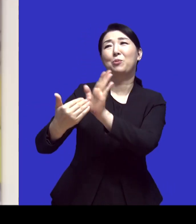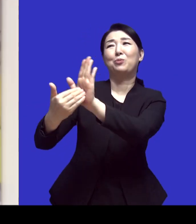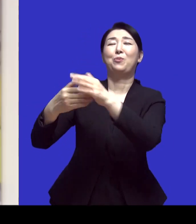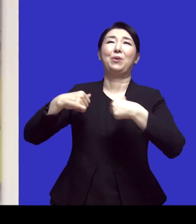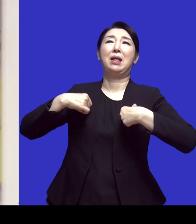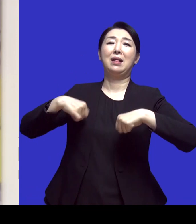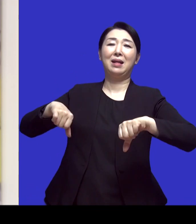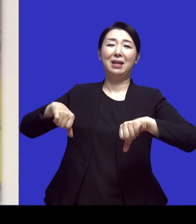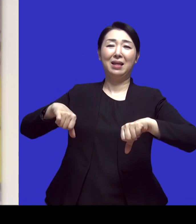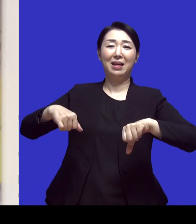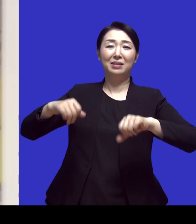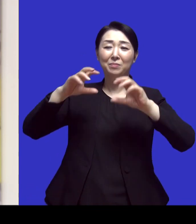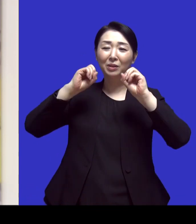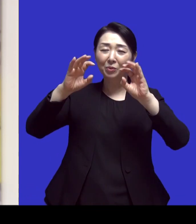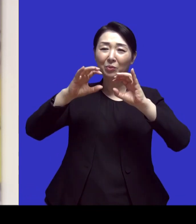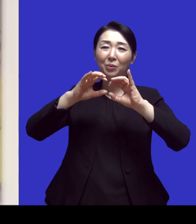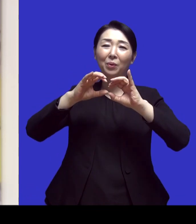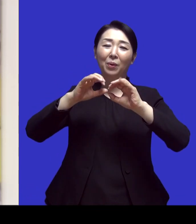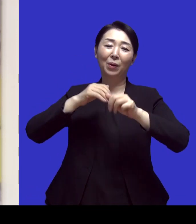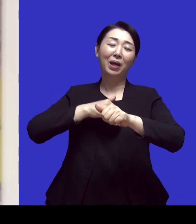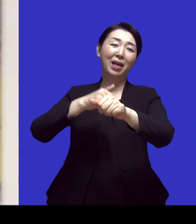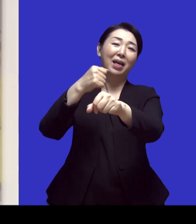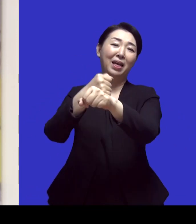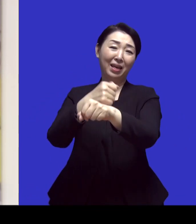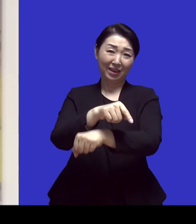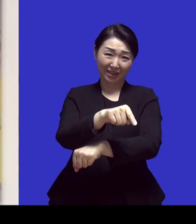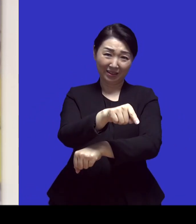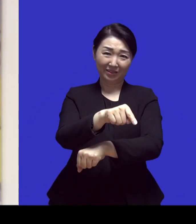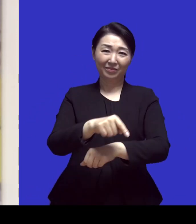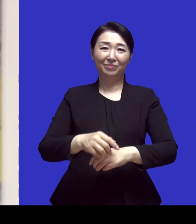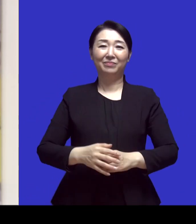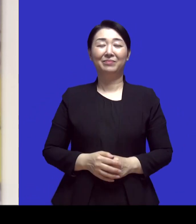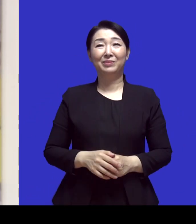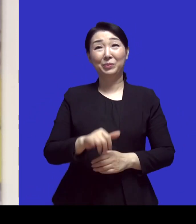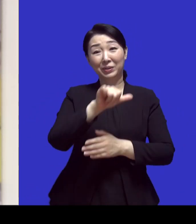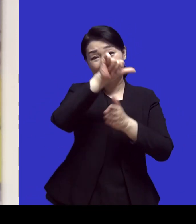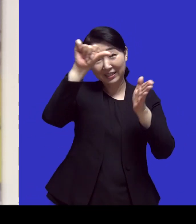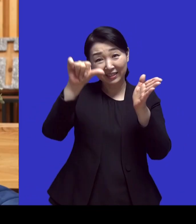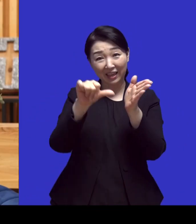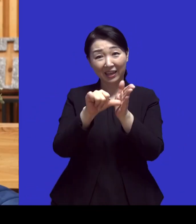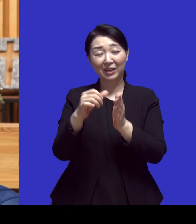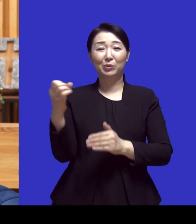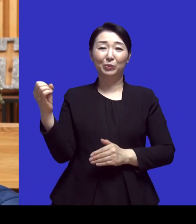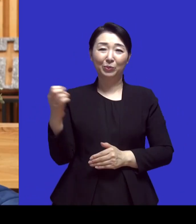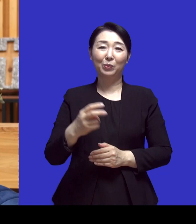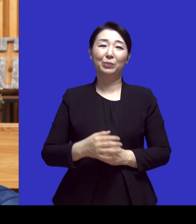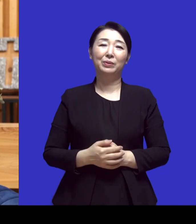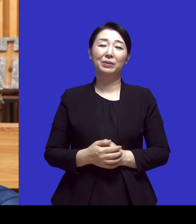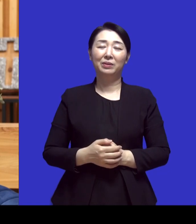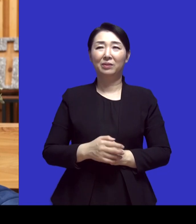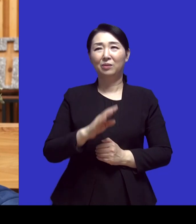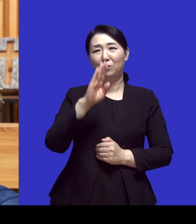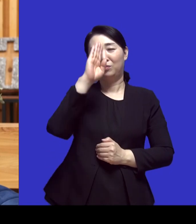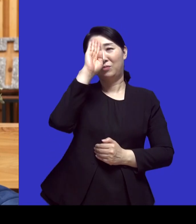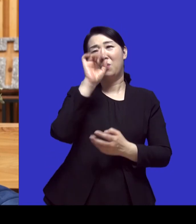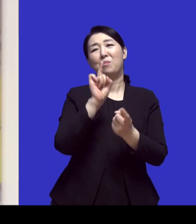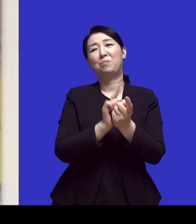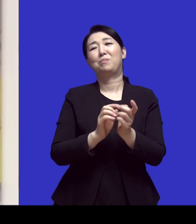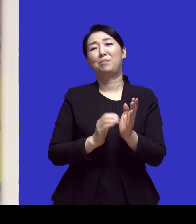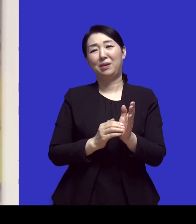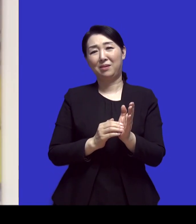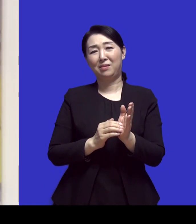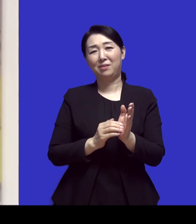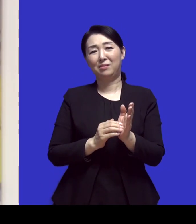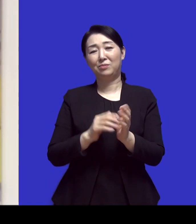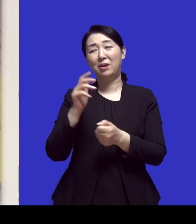험난한 선교지로 떠나신 우리 김태훈 선교사님의 인생과 또 그럼에도 병에 병을 얻으셔서 지금 또